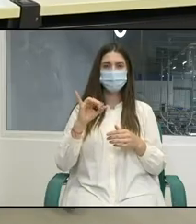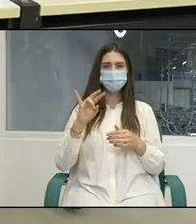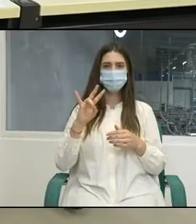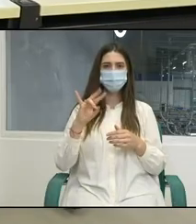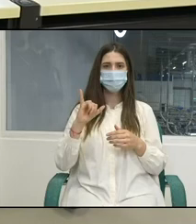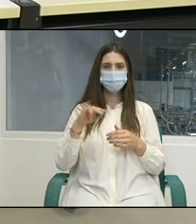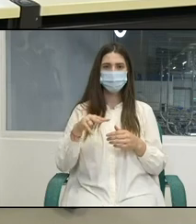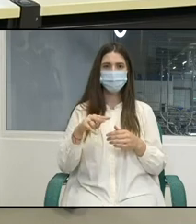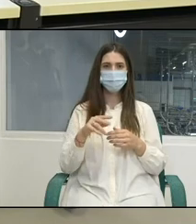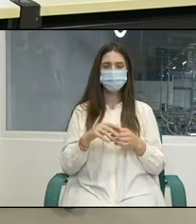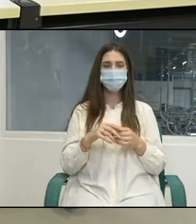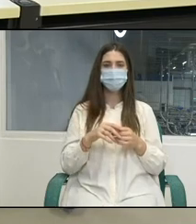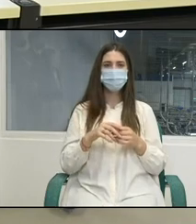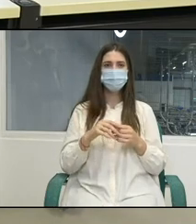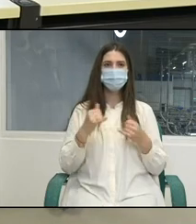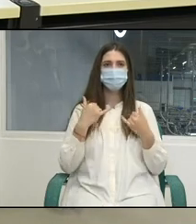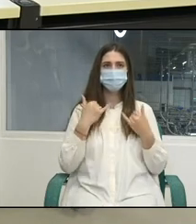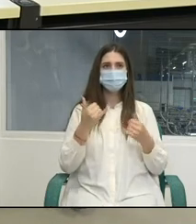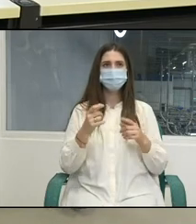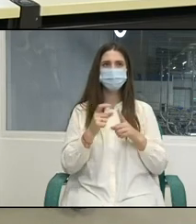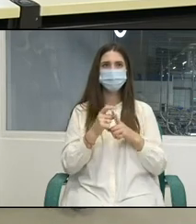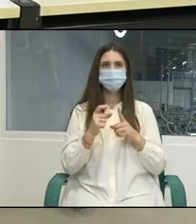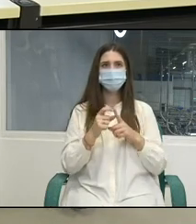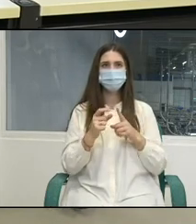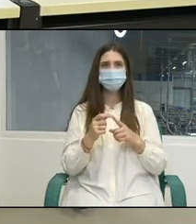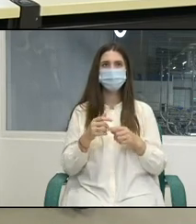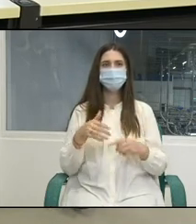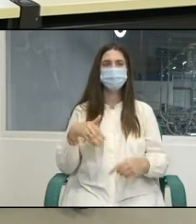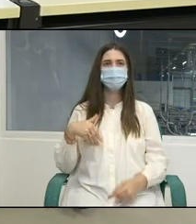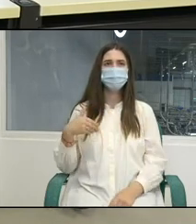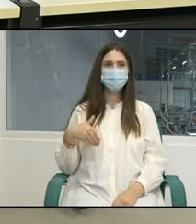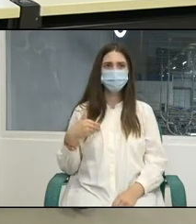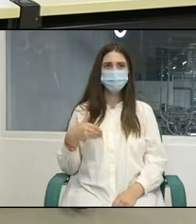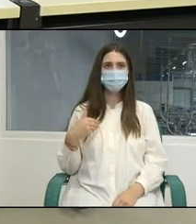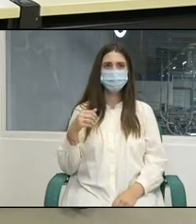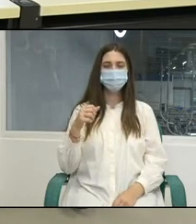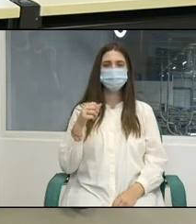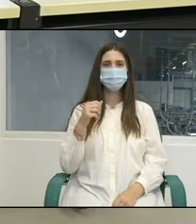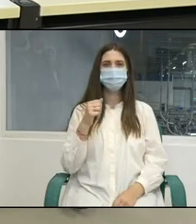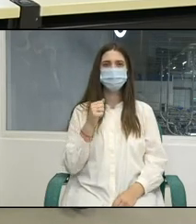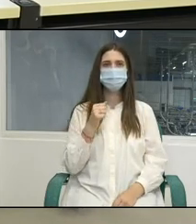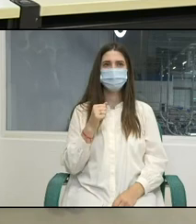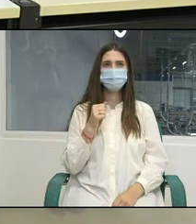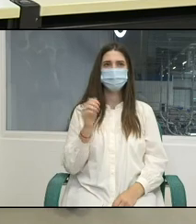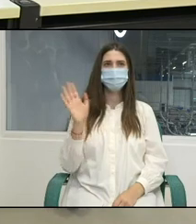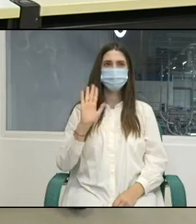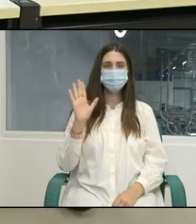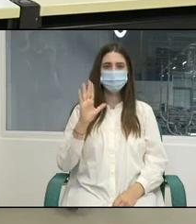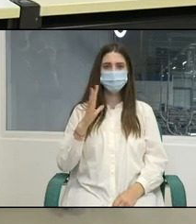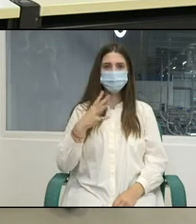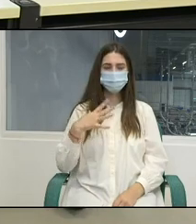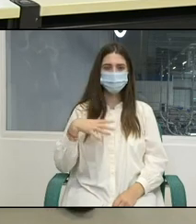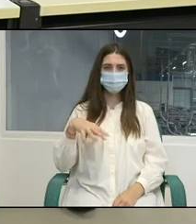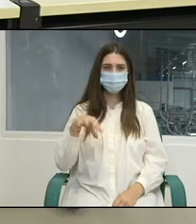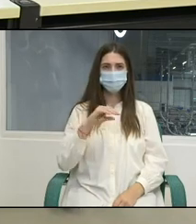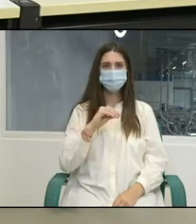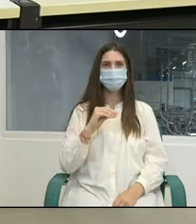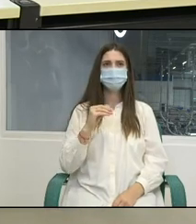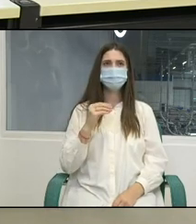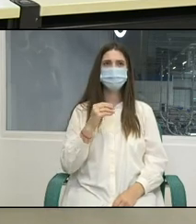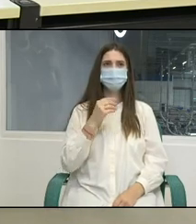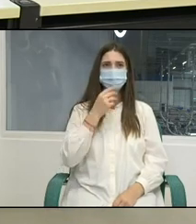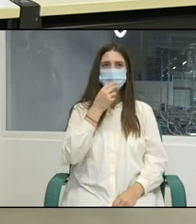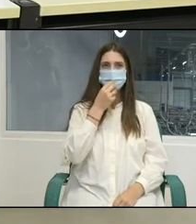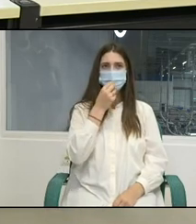domnului Marcial Spatari. Vă rog, domnule ministru. Bună ziua, mulțumesc, doamna Liciu, vă salut, domnul Sainciuc,